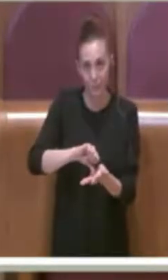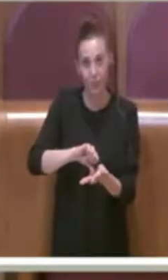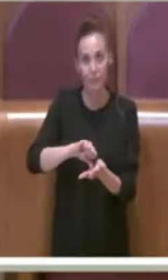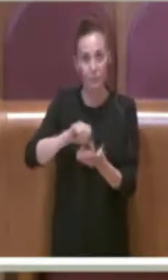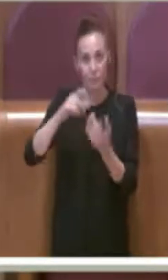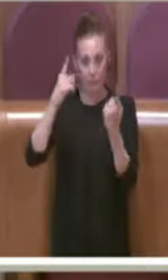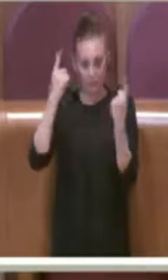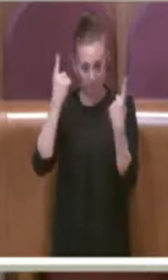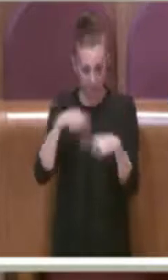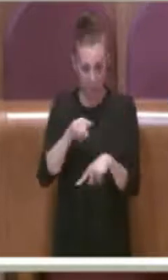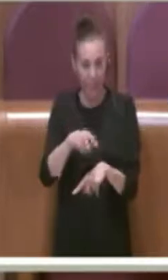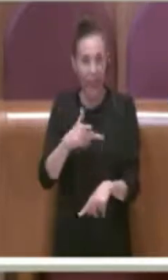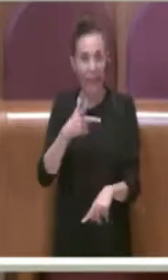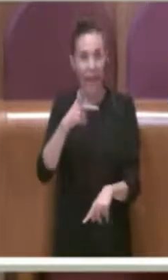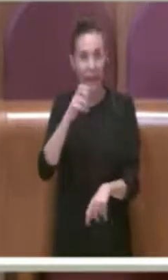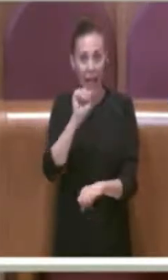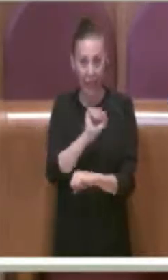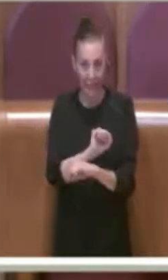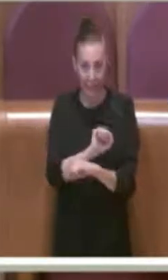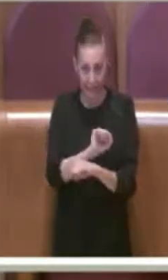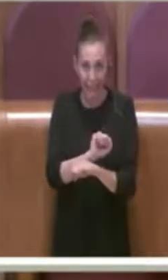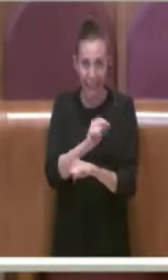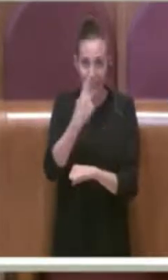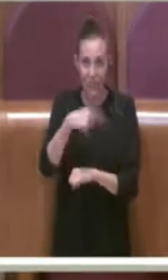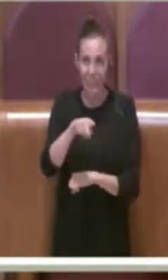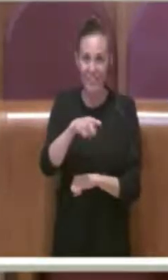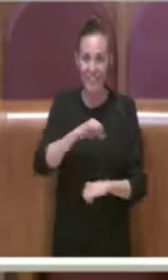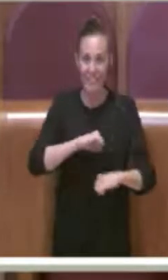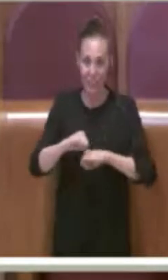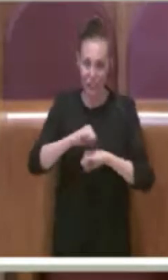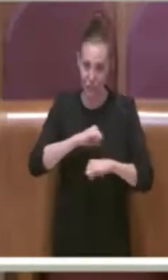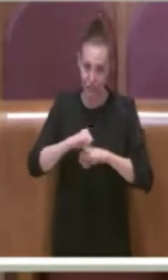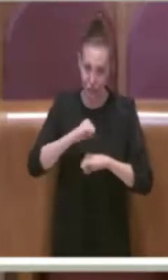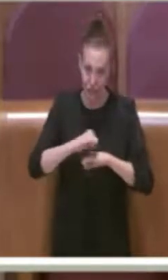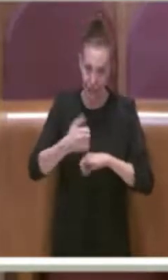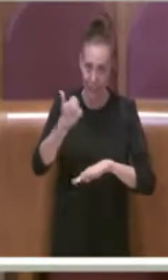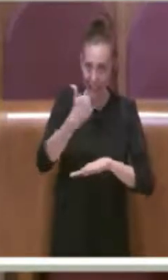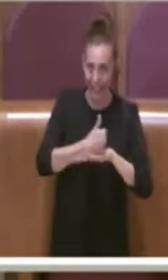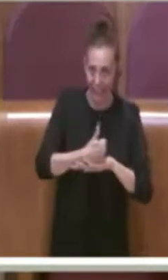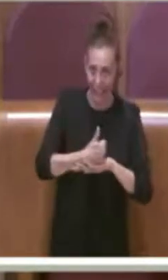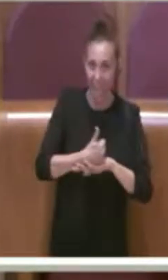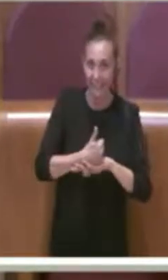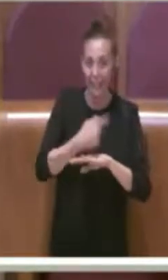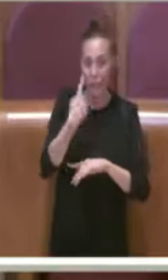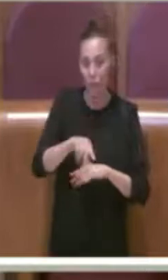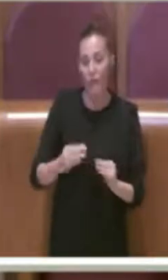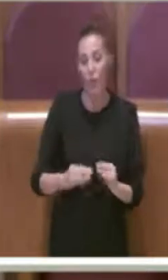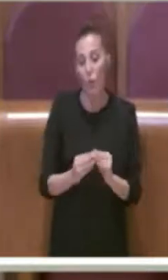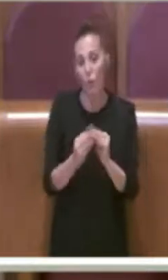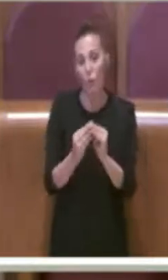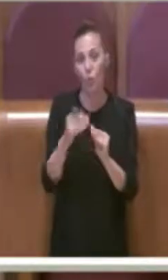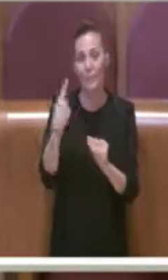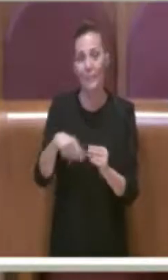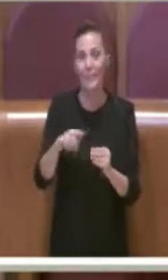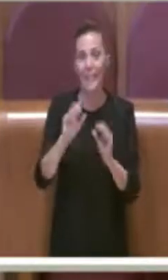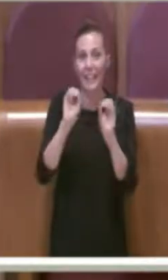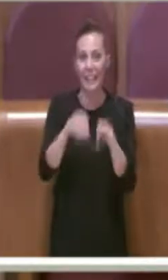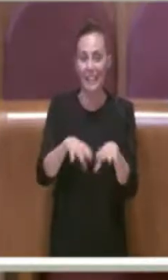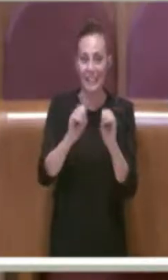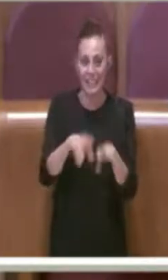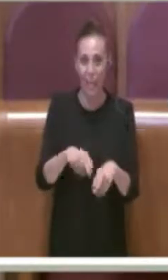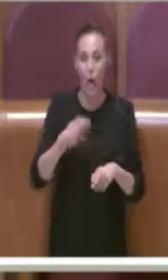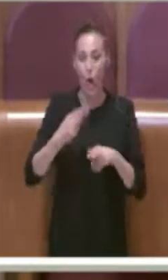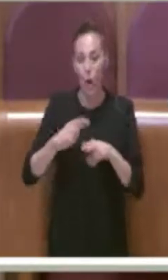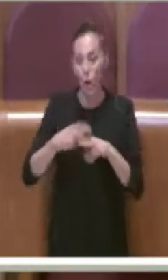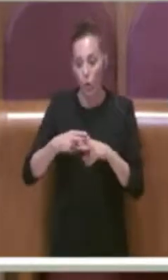'incartamento e del soggetto che doveva costruire la discarica, Roma Capitale ha ritirato quella